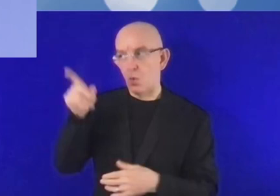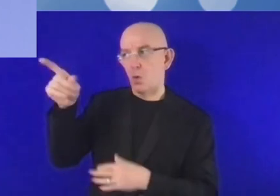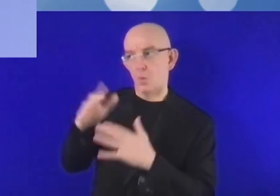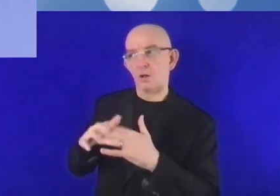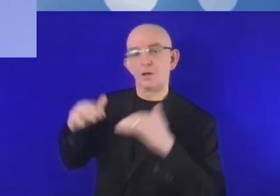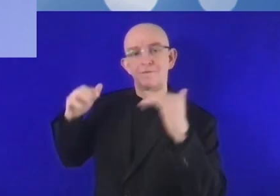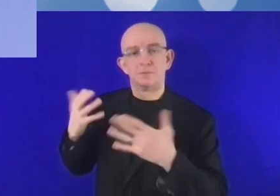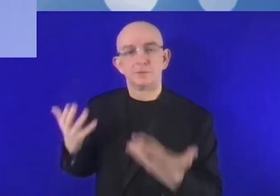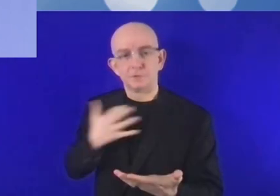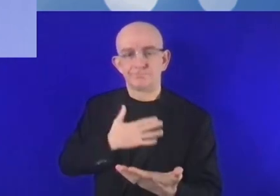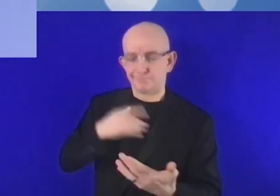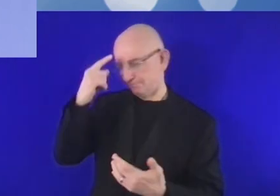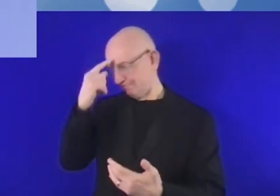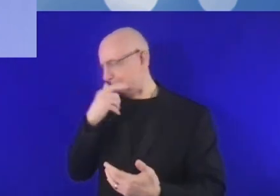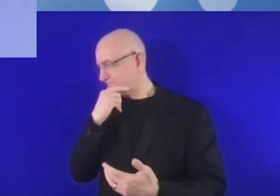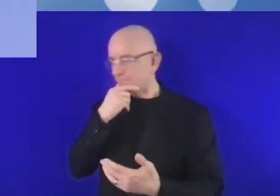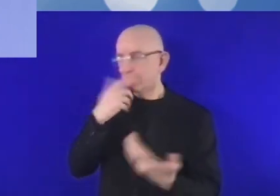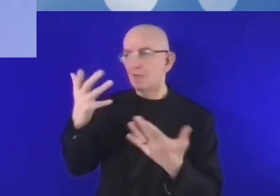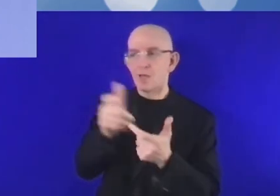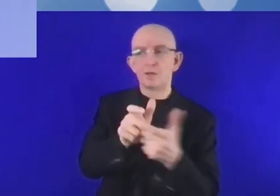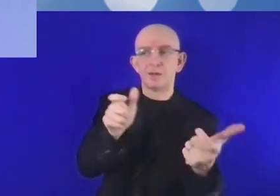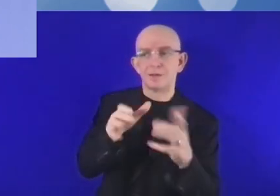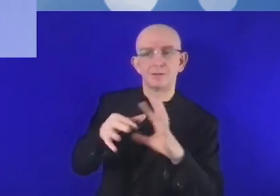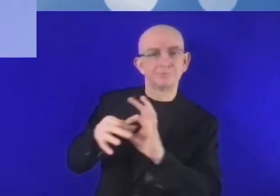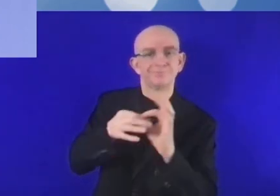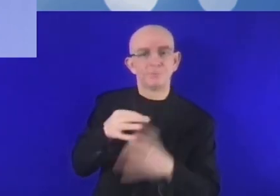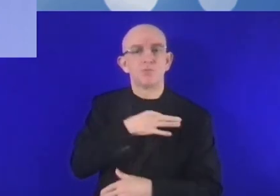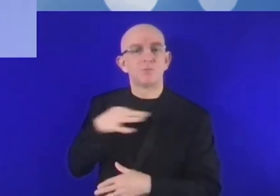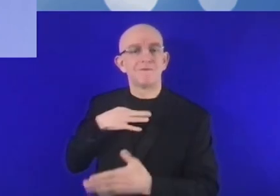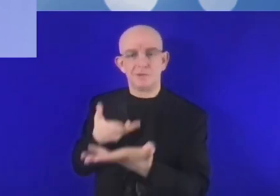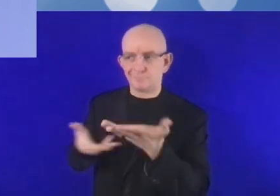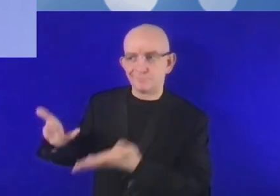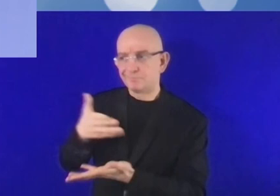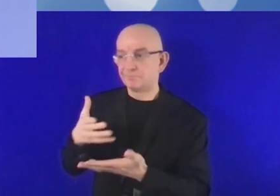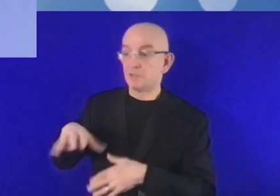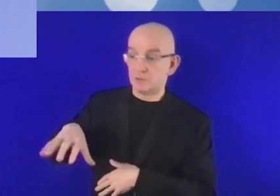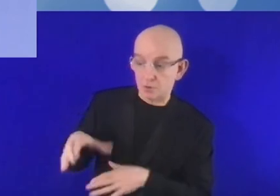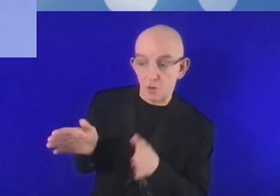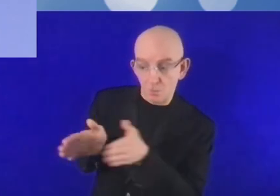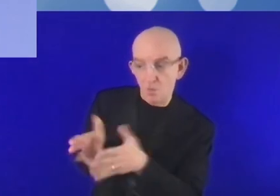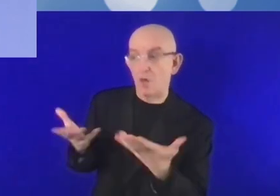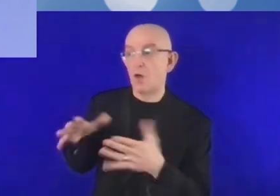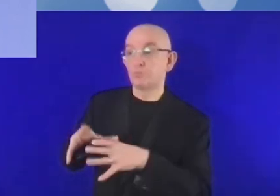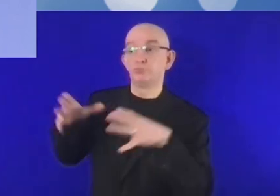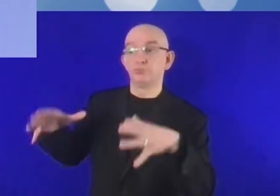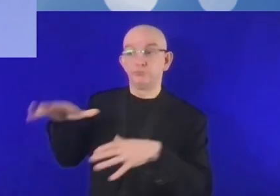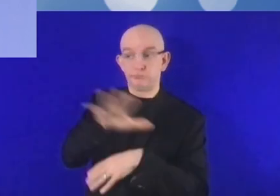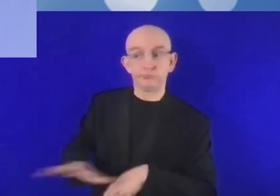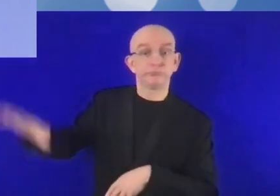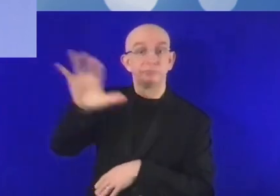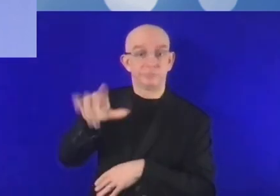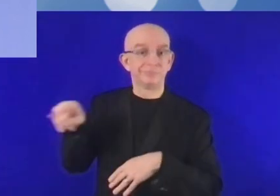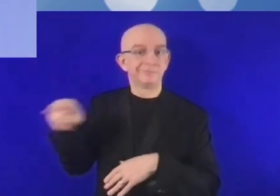secteur public, alors quand je dis le secteur public, ça peut être le gouvernement central ou ça peut être les régions, doivent investir dans les infrastructures.